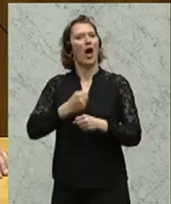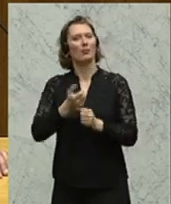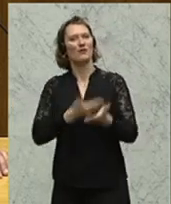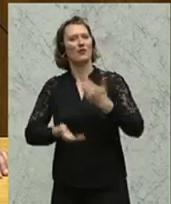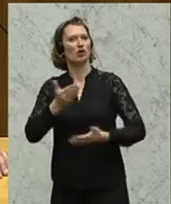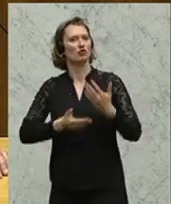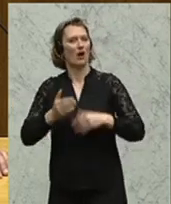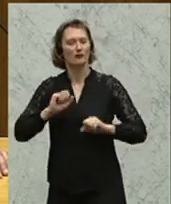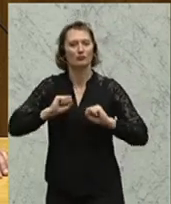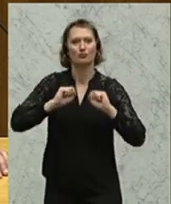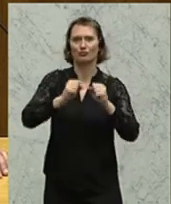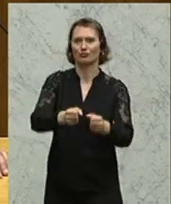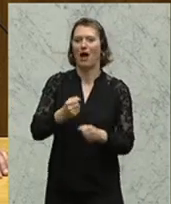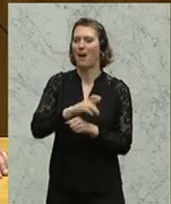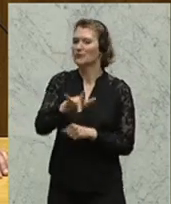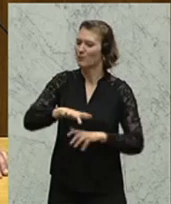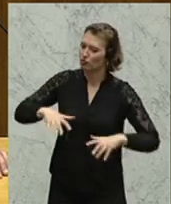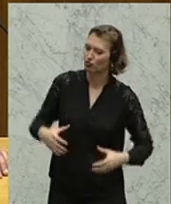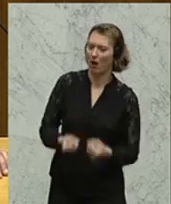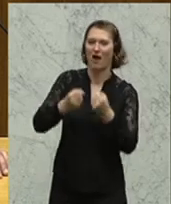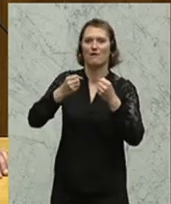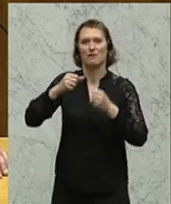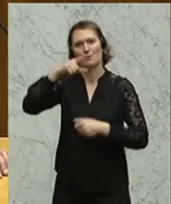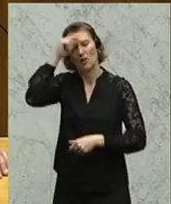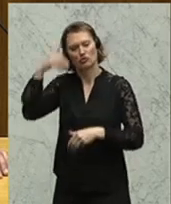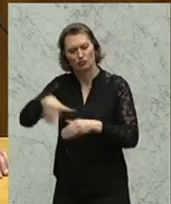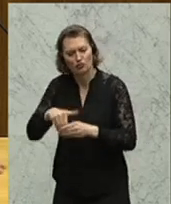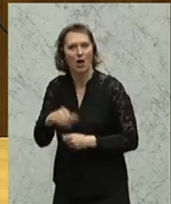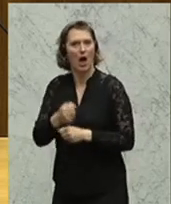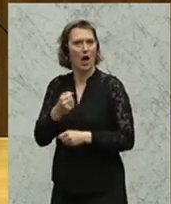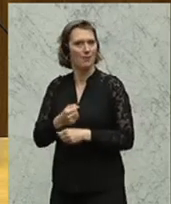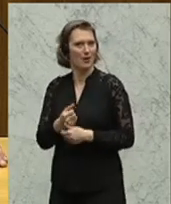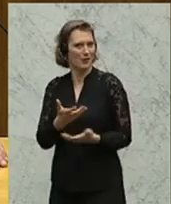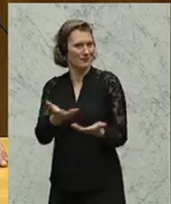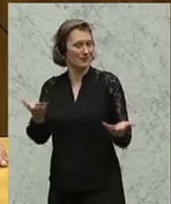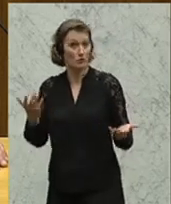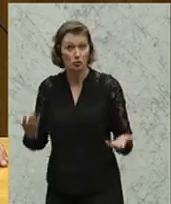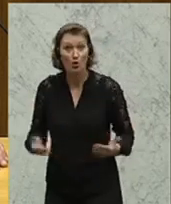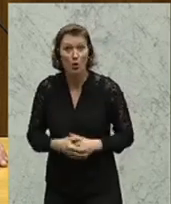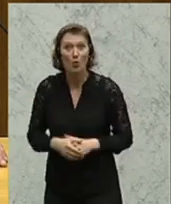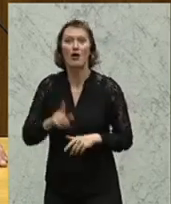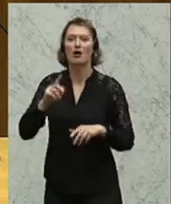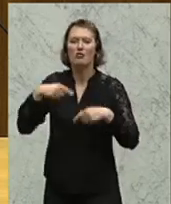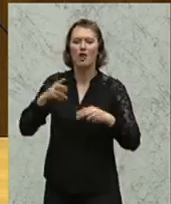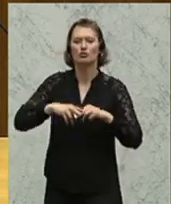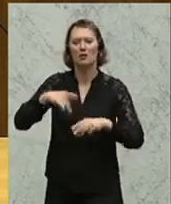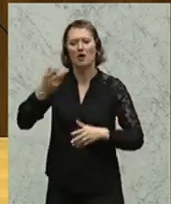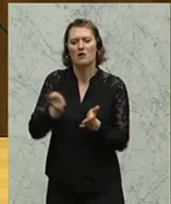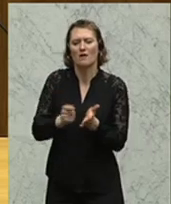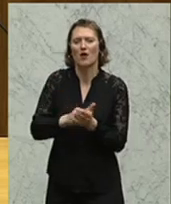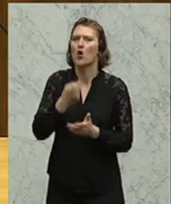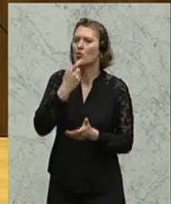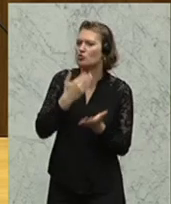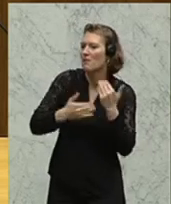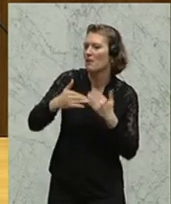Wirtschaft. Die es den Menschen erleichtern, dass sie Arbeitsplätze schaffen. Und die Leute in Beschäftigung bringen. Und in weiterer Folge wieder den Konsum ankurbeln. Ins